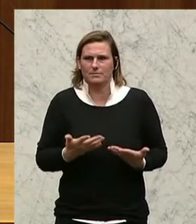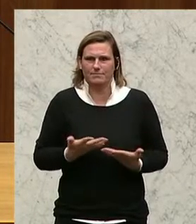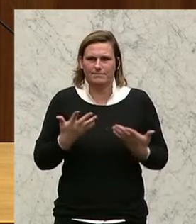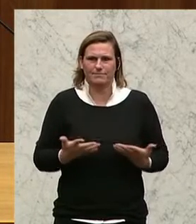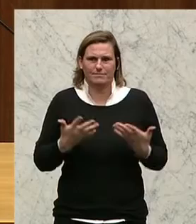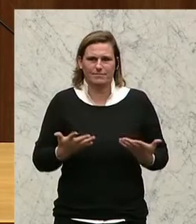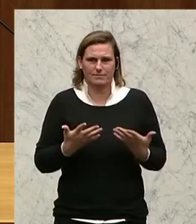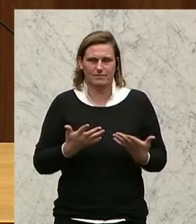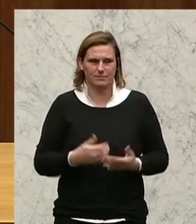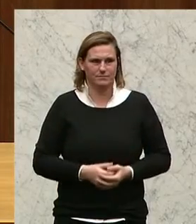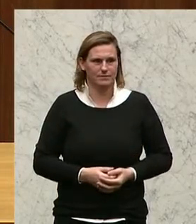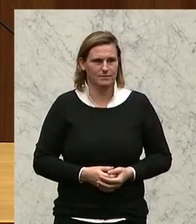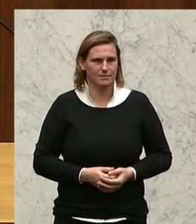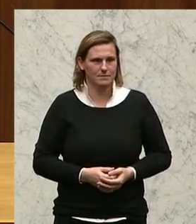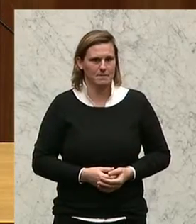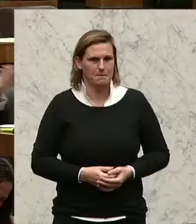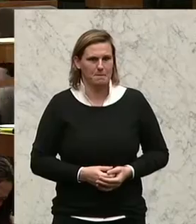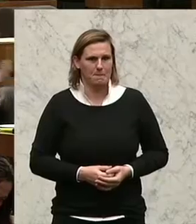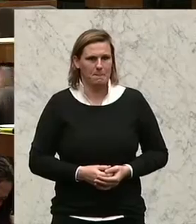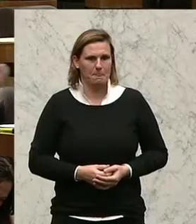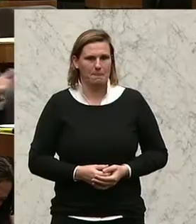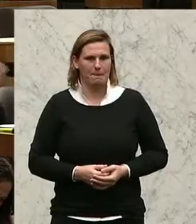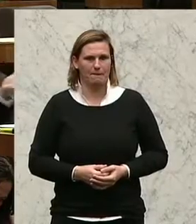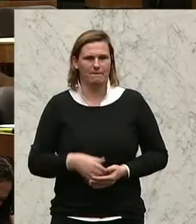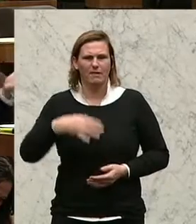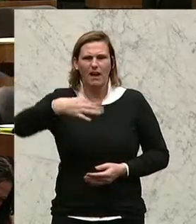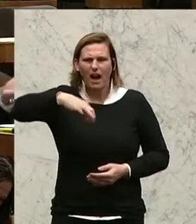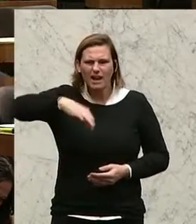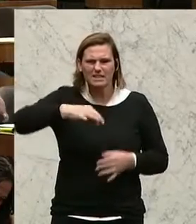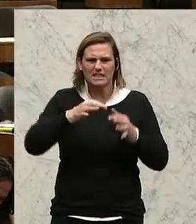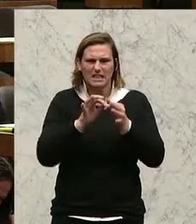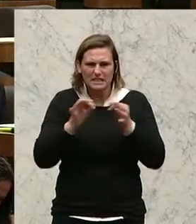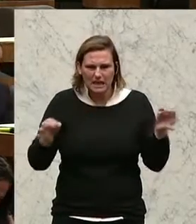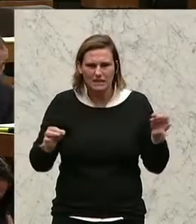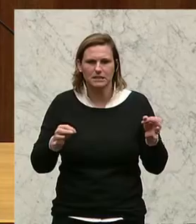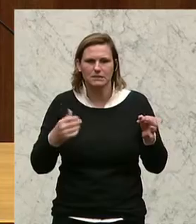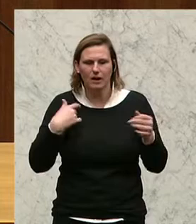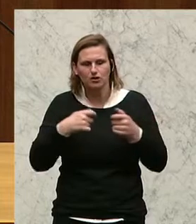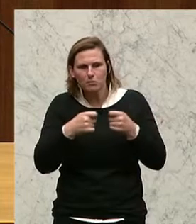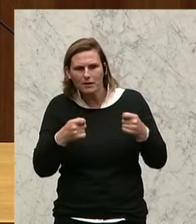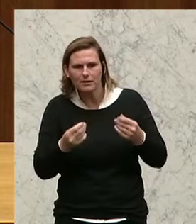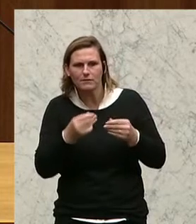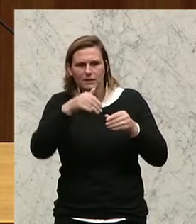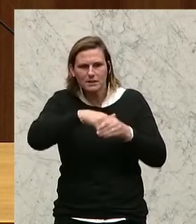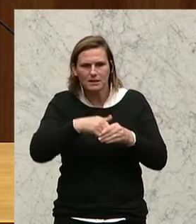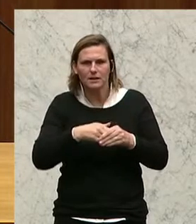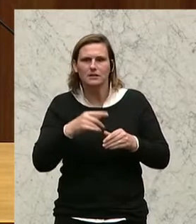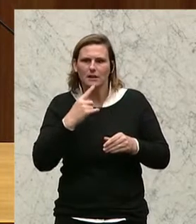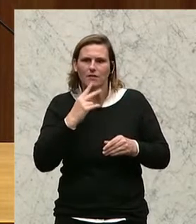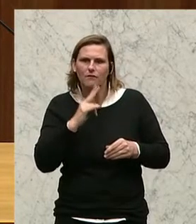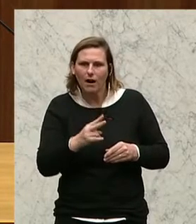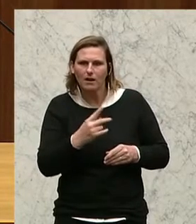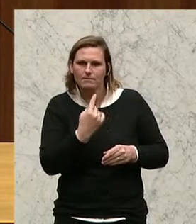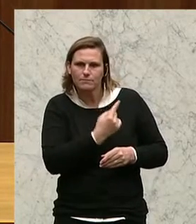das Einzige, was an diesem Satz nicht ganz unspannend war, war die Tatsache, dass Sie sich